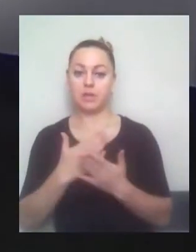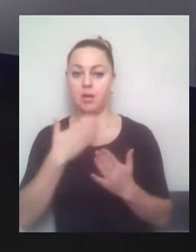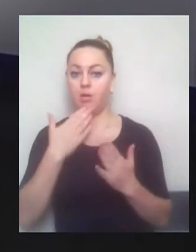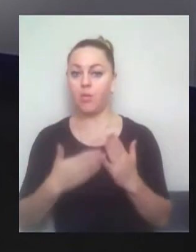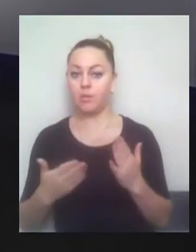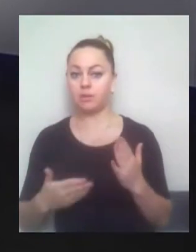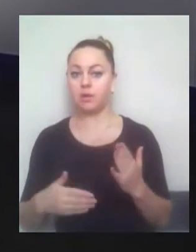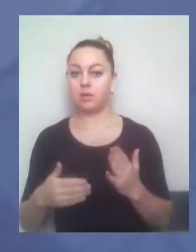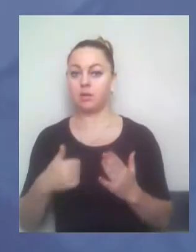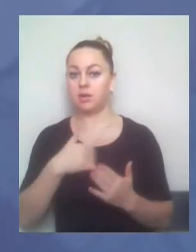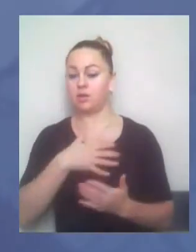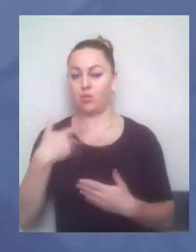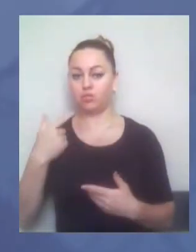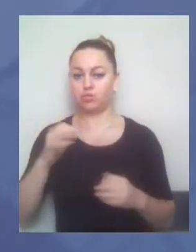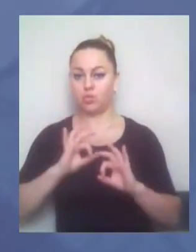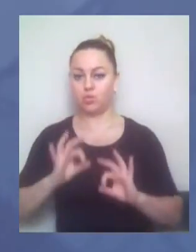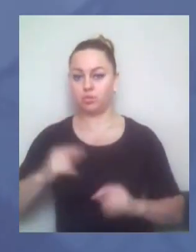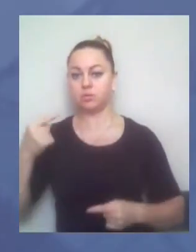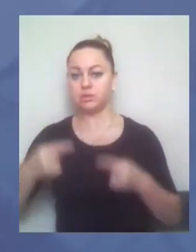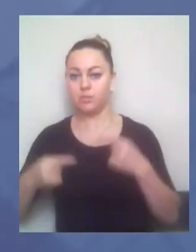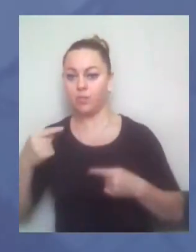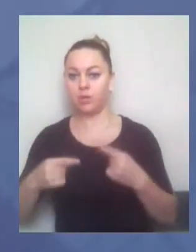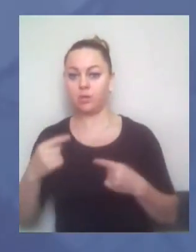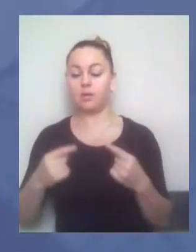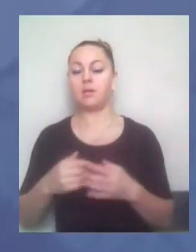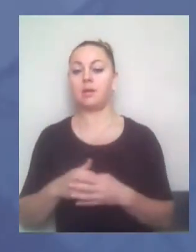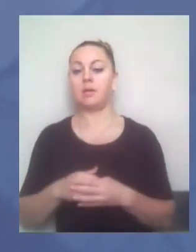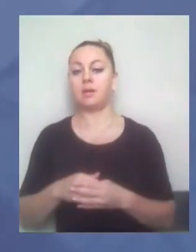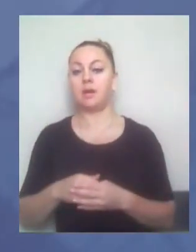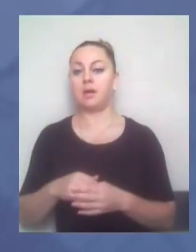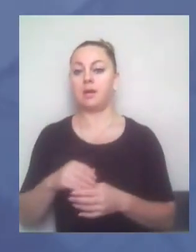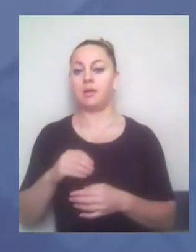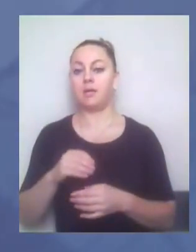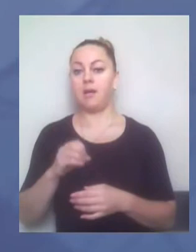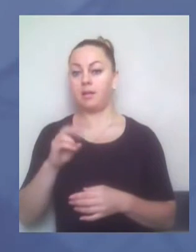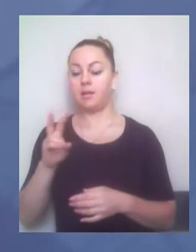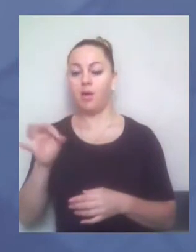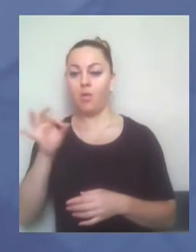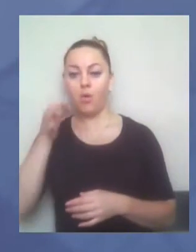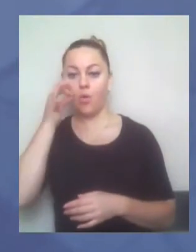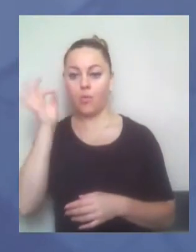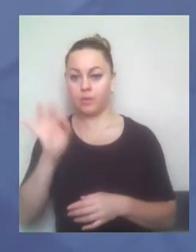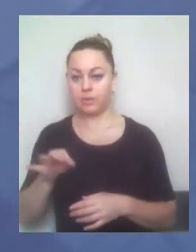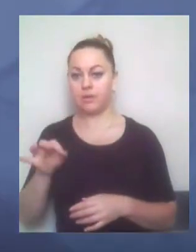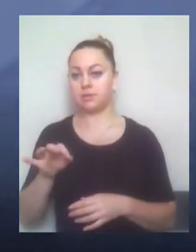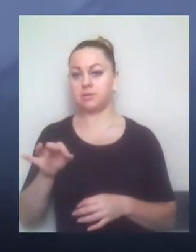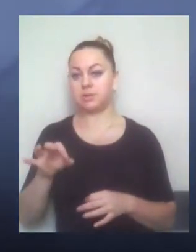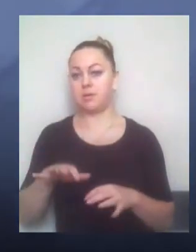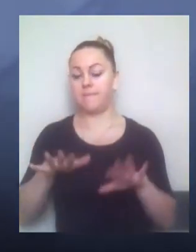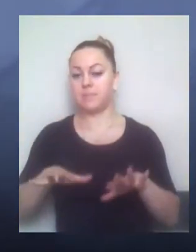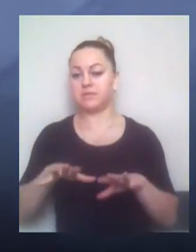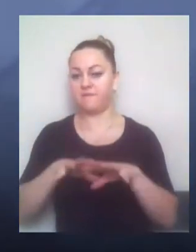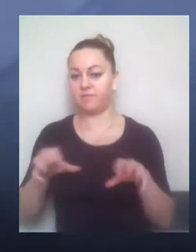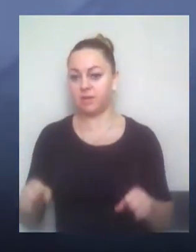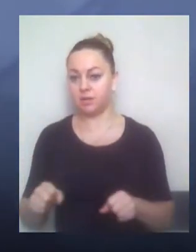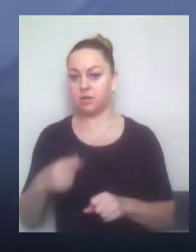тут юридичні баталії, прибережемо їх для інших процесів. Але стосовно компетенції, перш за все, органів місцевого самоврядування, якщо ми говоримо вже